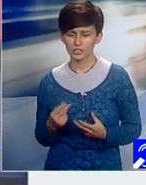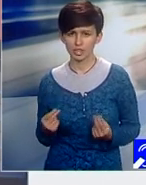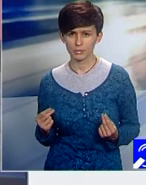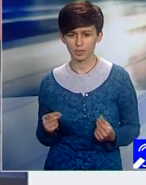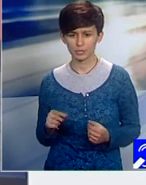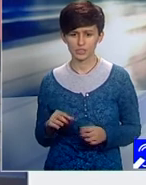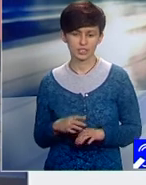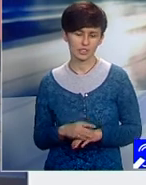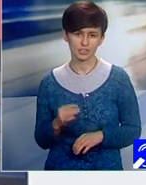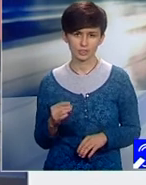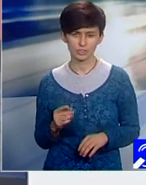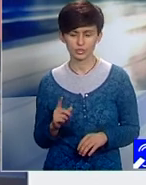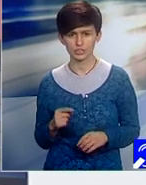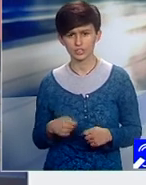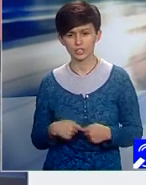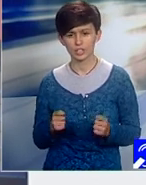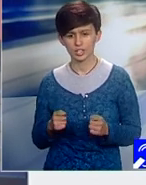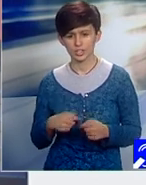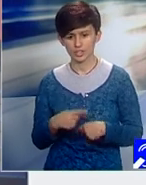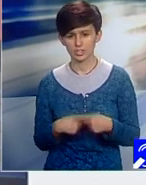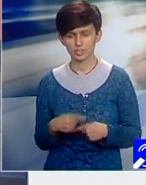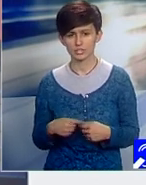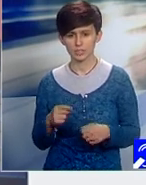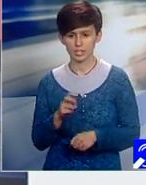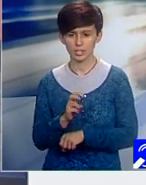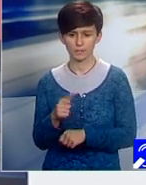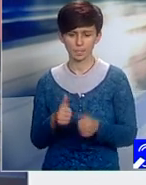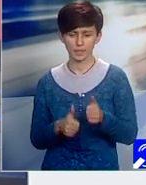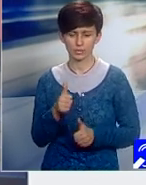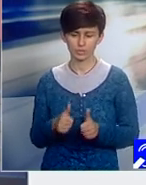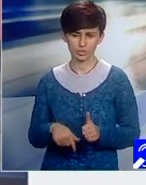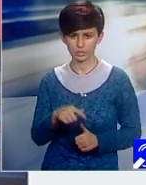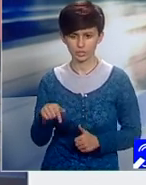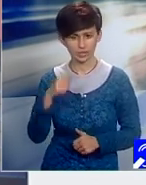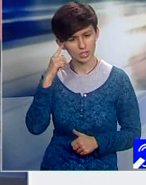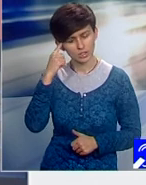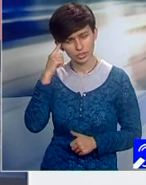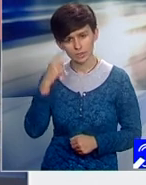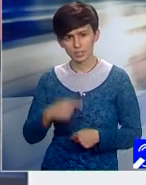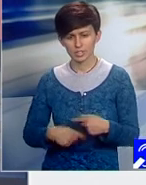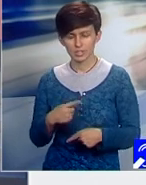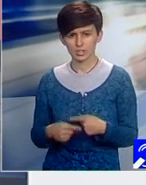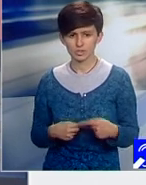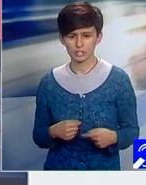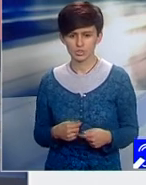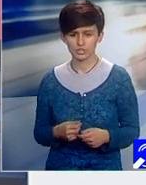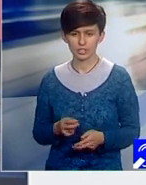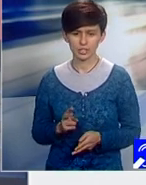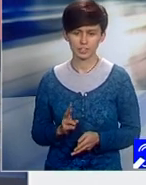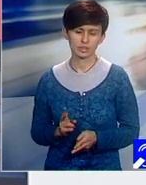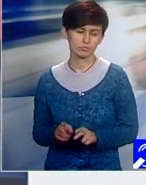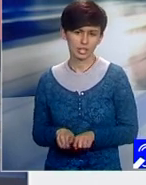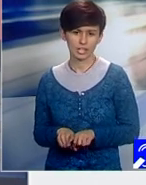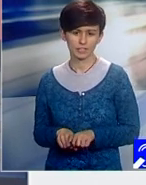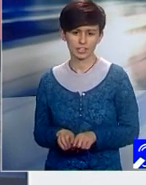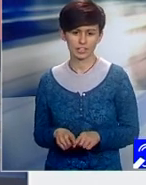derulare acestui concurs la această ediție. Suntem sigure că se va desfășura conform primei